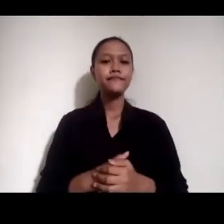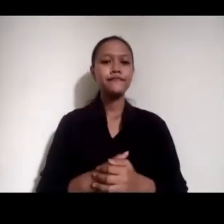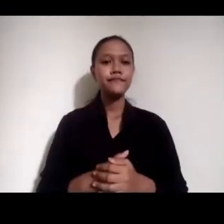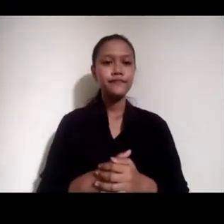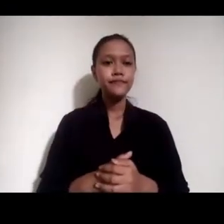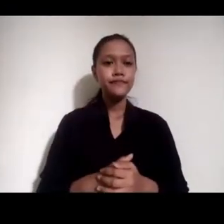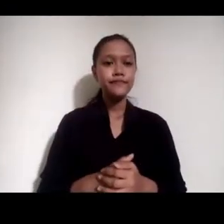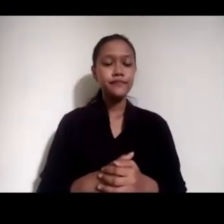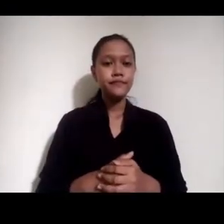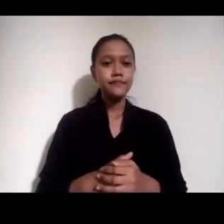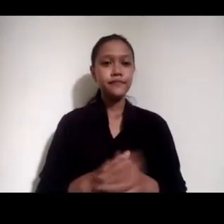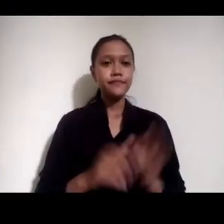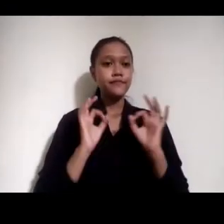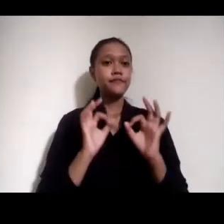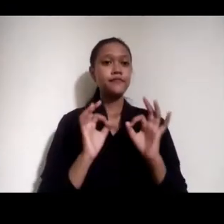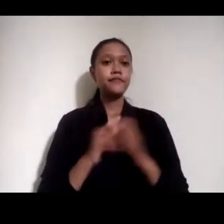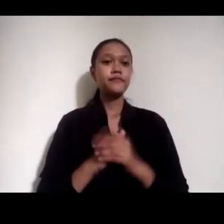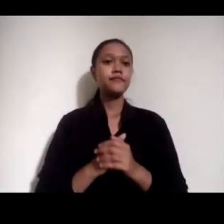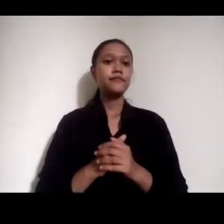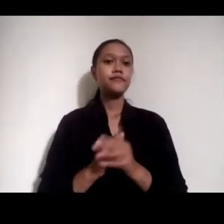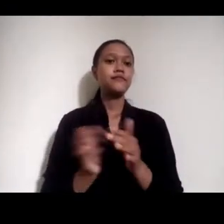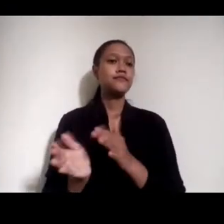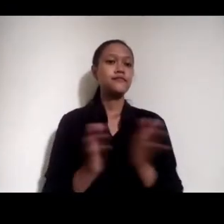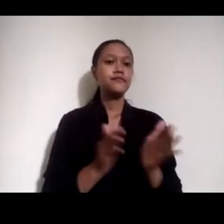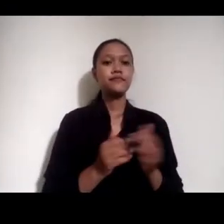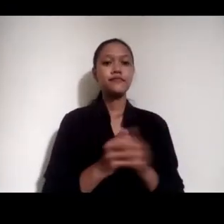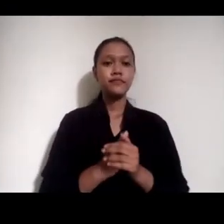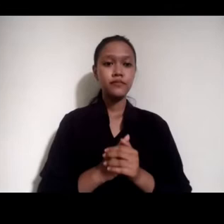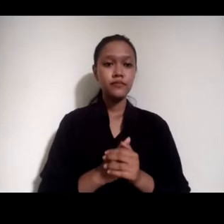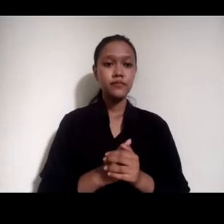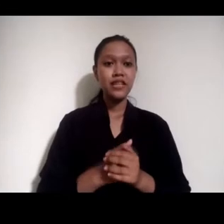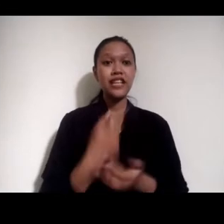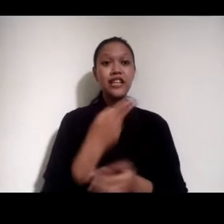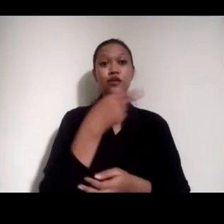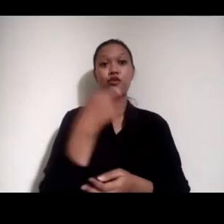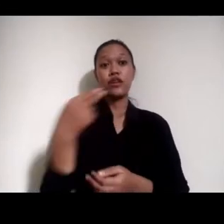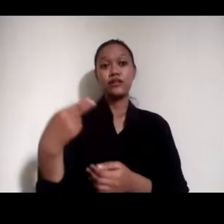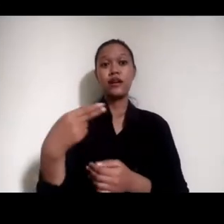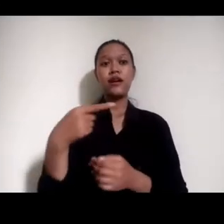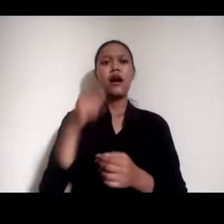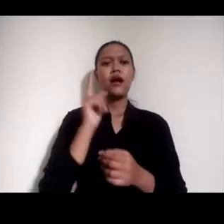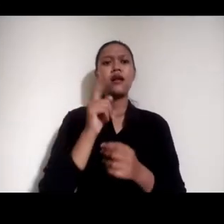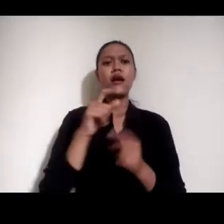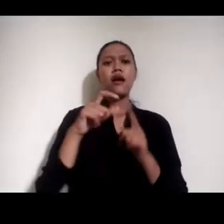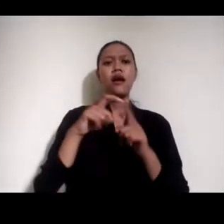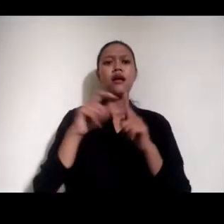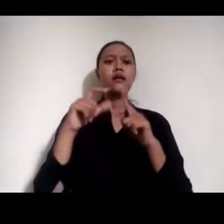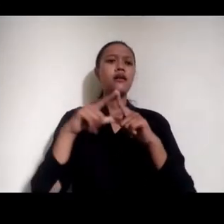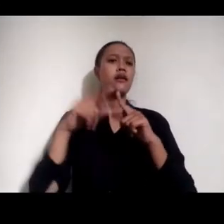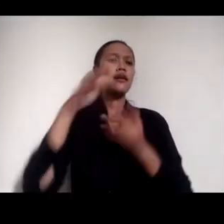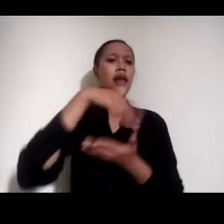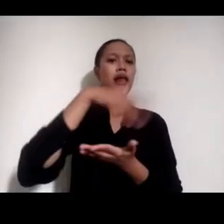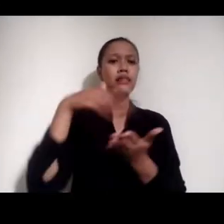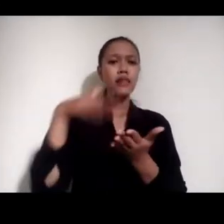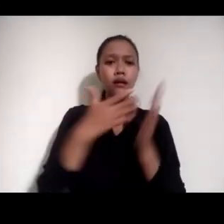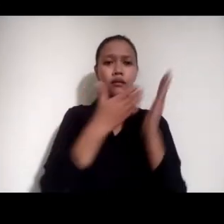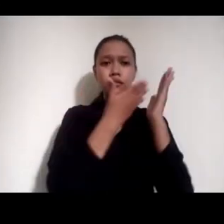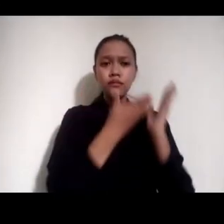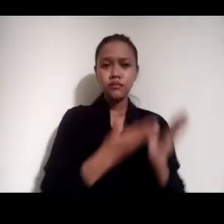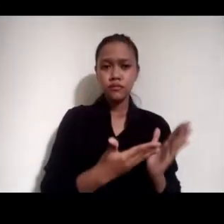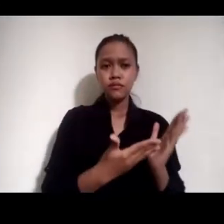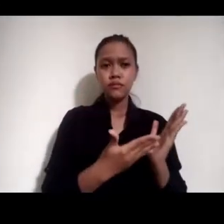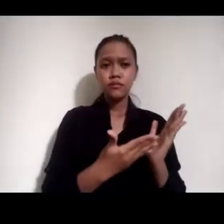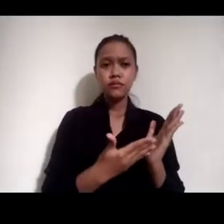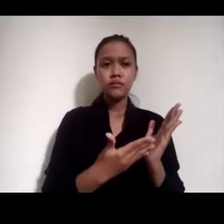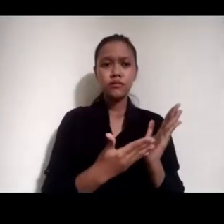Oke Nah di Indonesia Itu Portal datanya Ada satu data Ini udah lumayan sih Satu data sekarang Kemudian